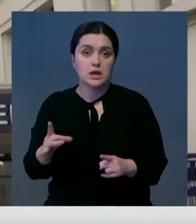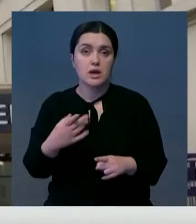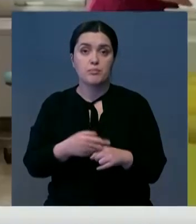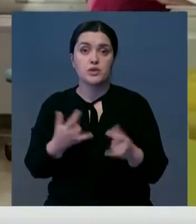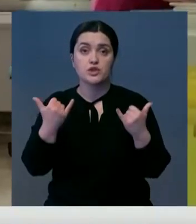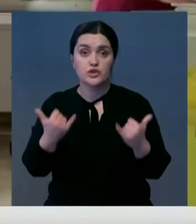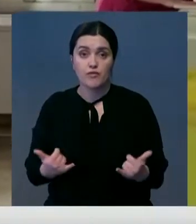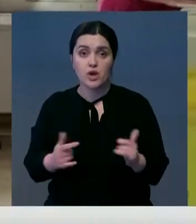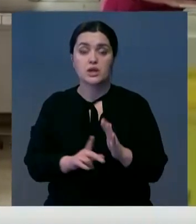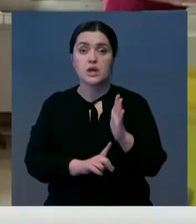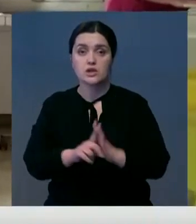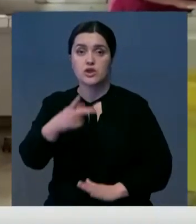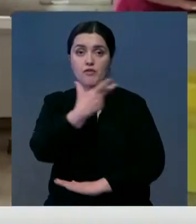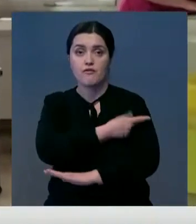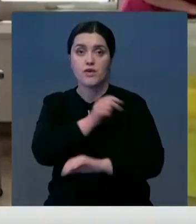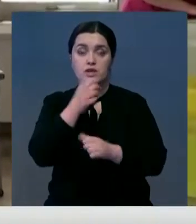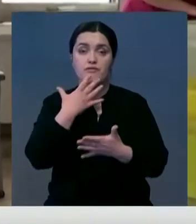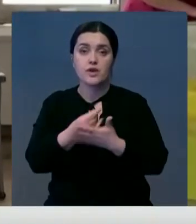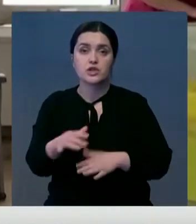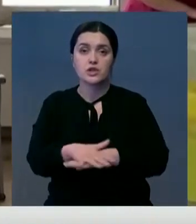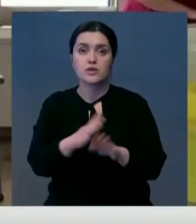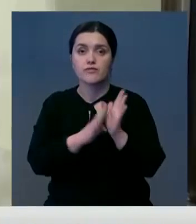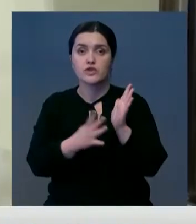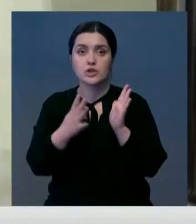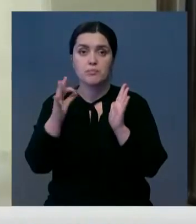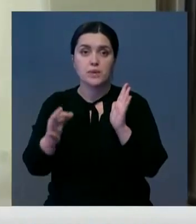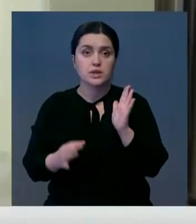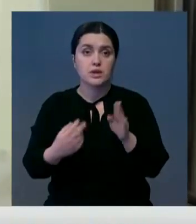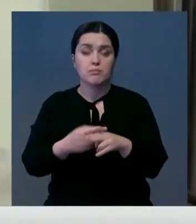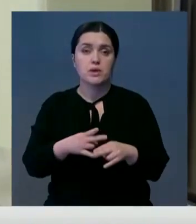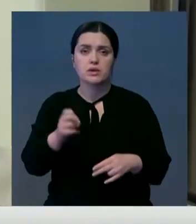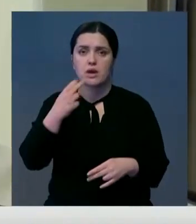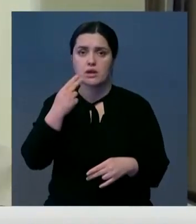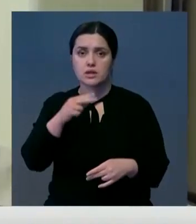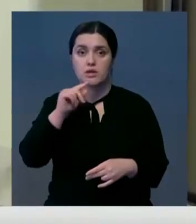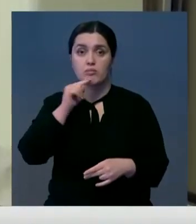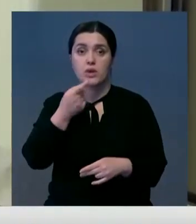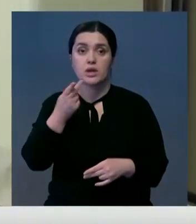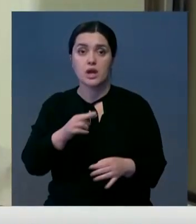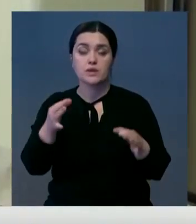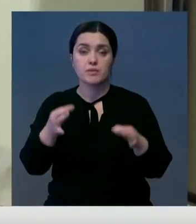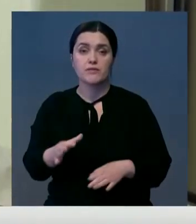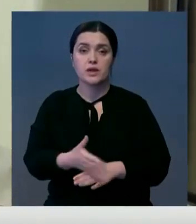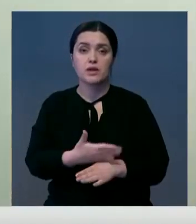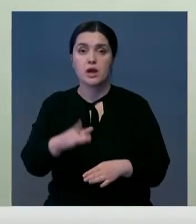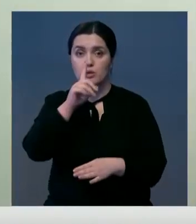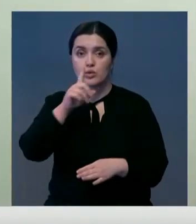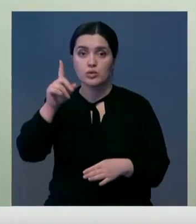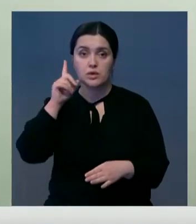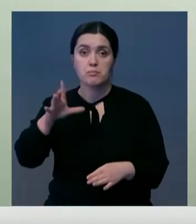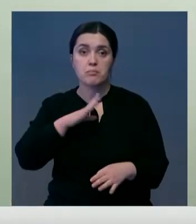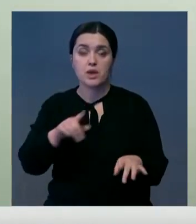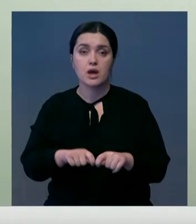сегодня среди стран, начавших вакцинацию своих жителей, 94% приходится на развитые экономики. Для справедливого